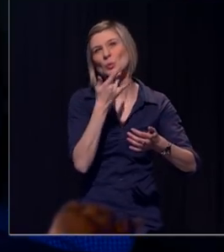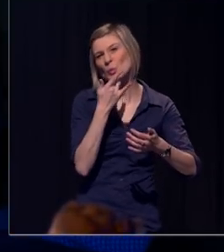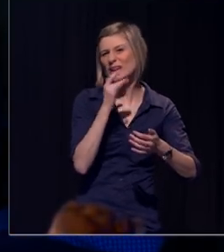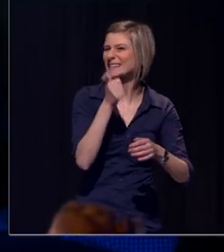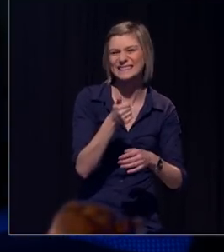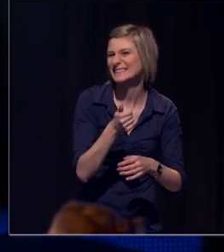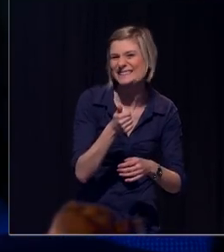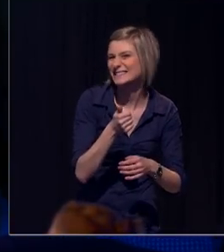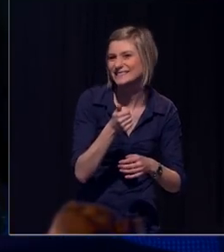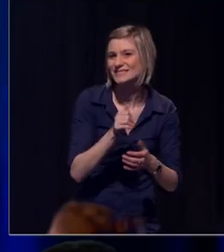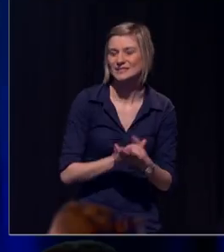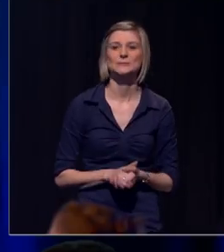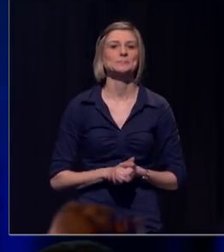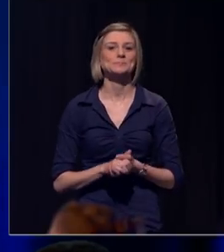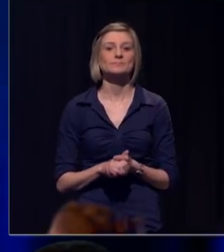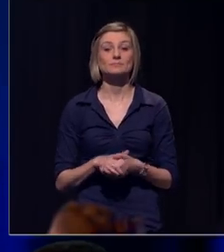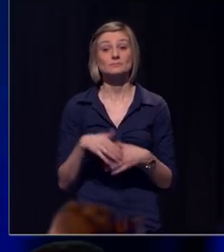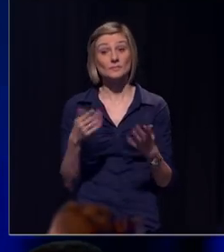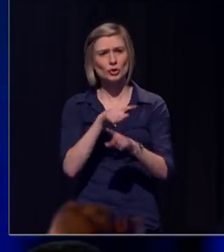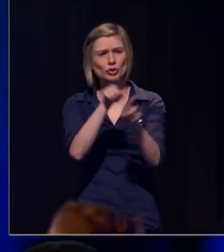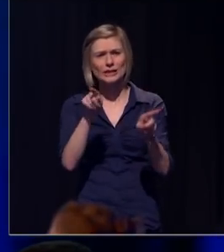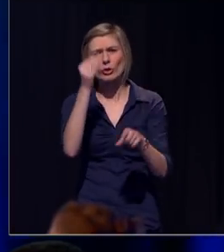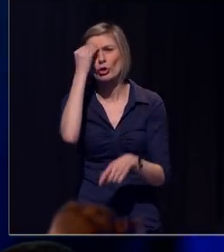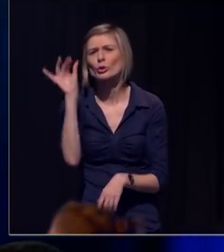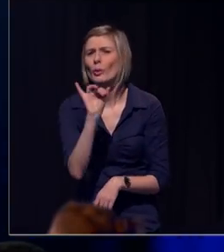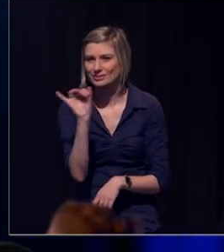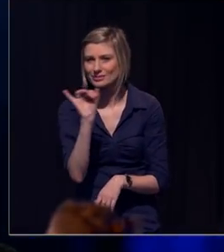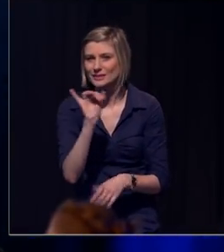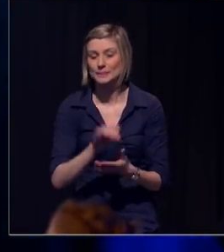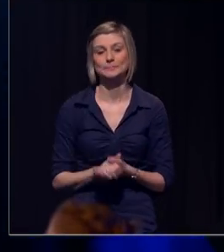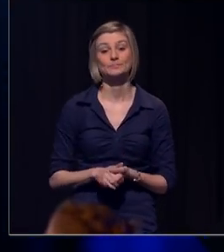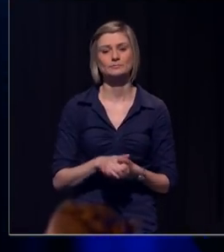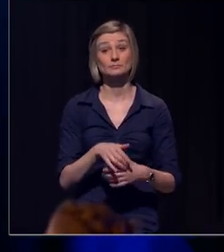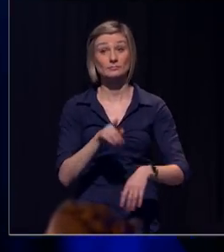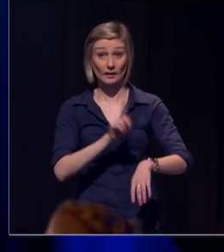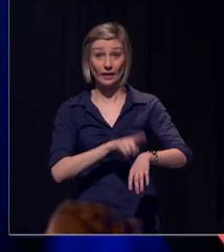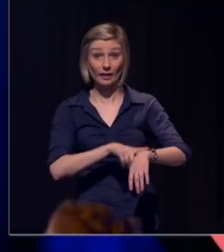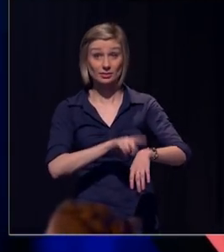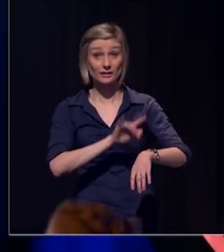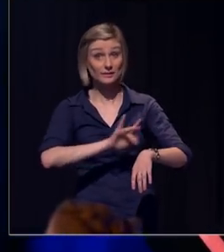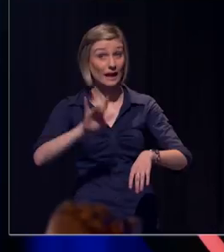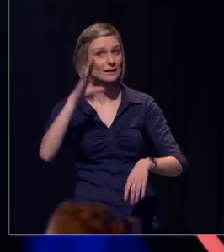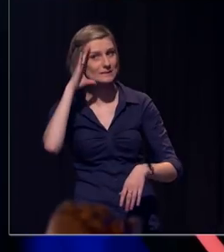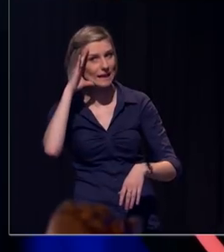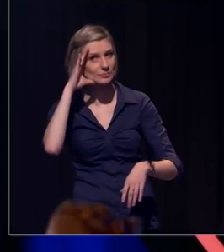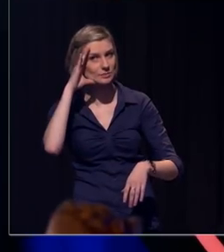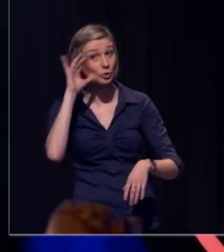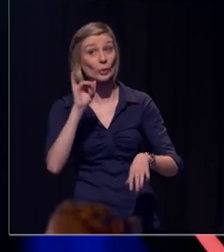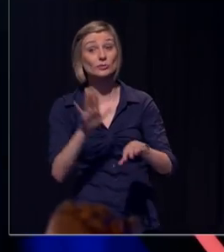ook niet. Dus wat moet u nu eigenlijk onthouden? Als het tijd is om te gaan slapen, dan zitten we heel vaak voor een scherm.